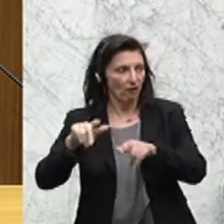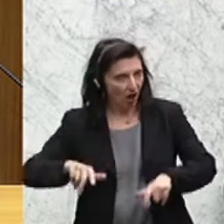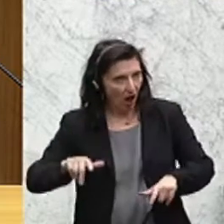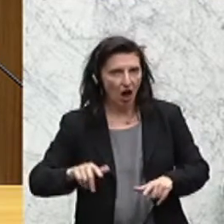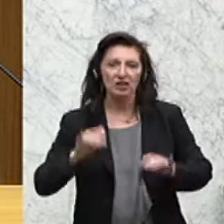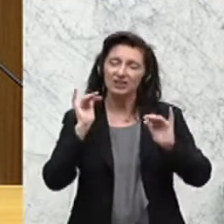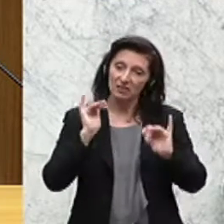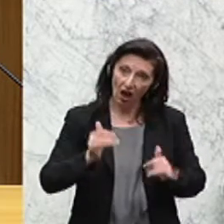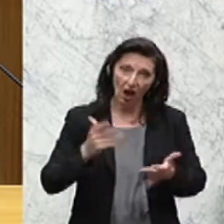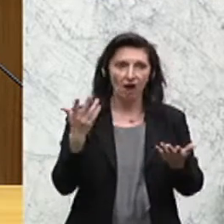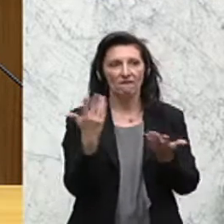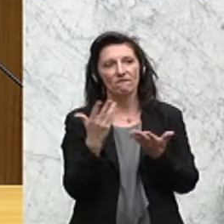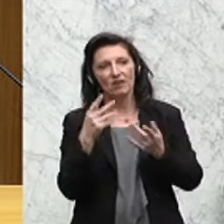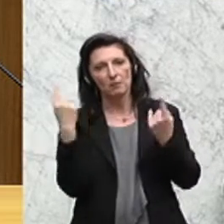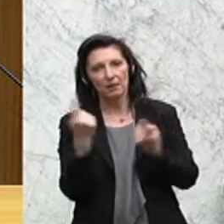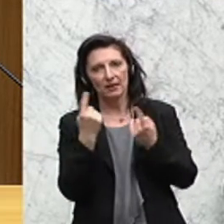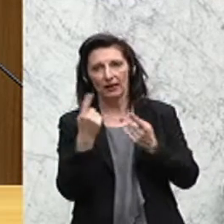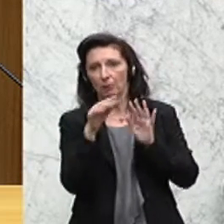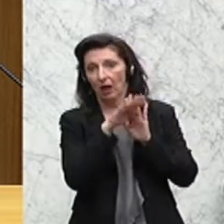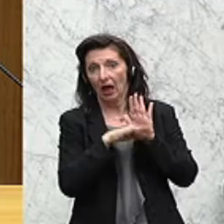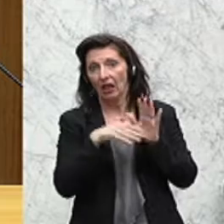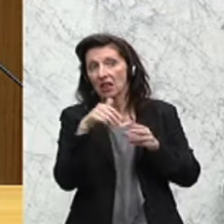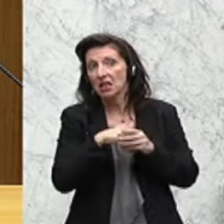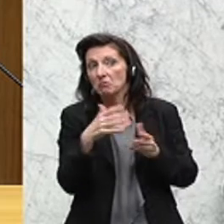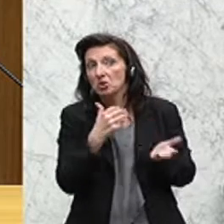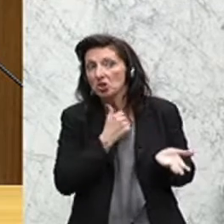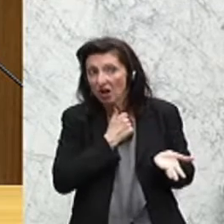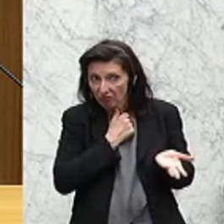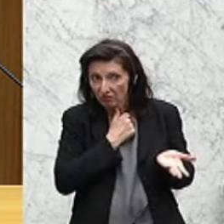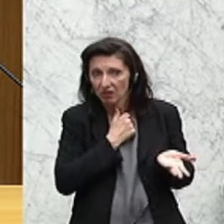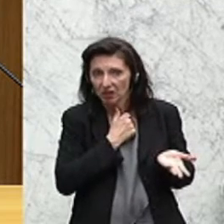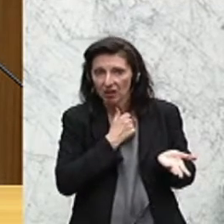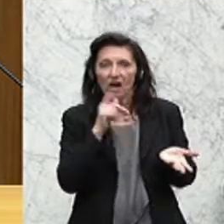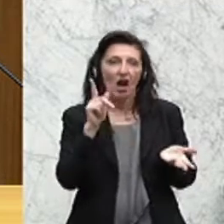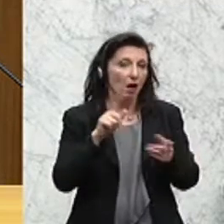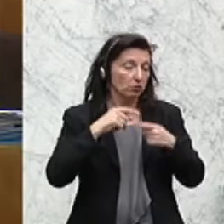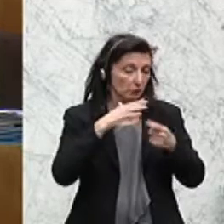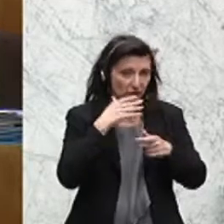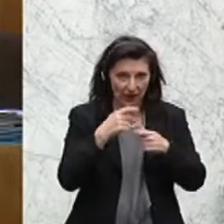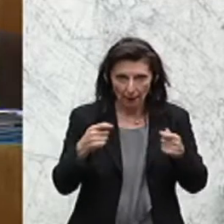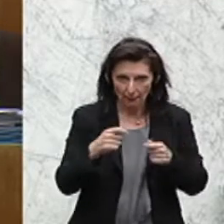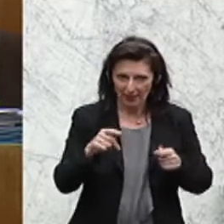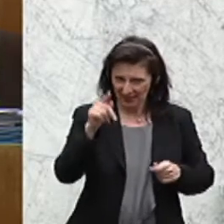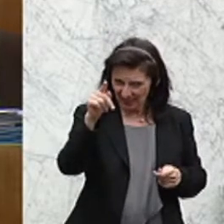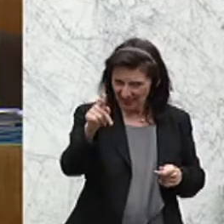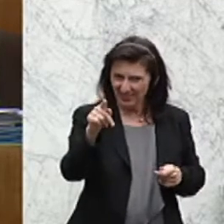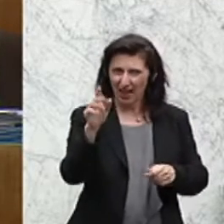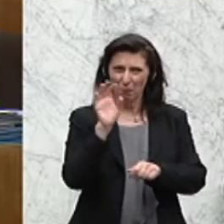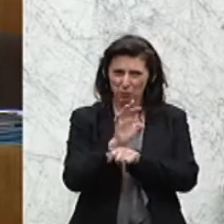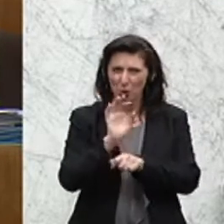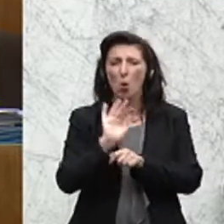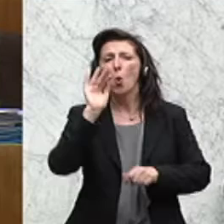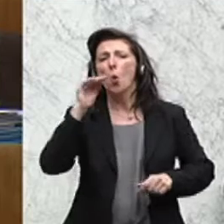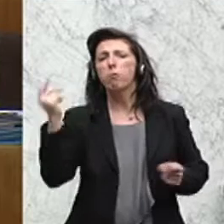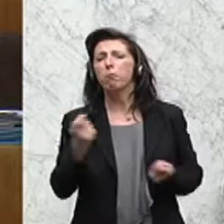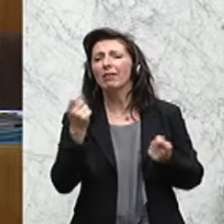Betriebe fühlen sich im Rahmen der Regeln in der Lage. Aber wir haben viele Maßnahmen gemacht. Die von Ihnen verdammten Überbetrieblichen,